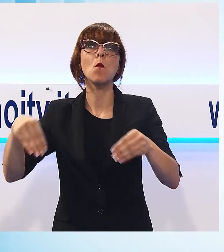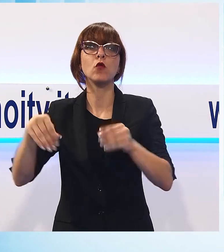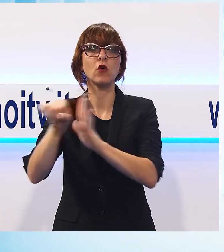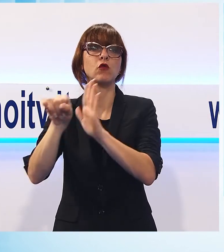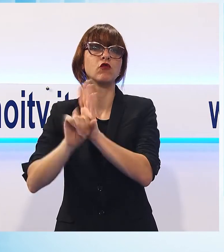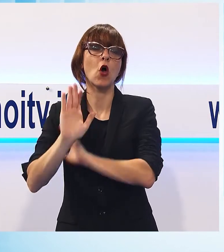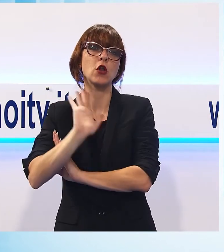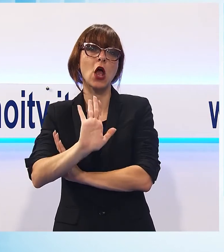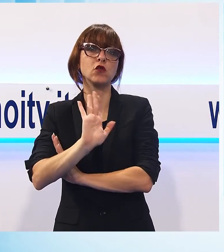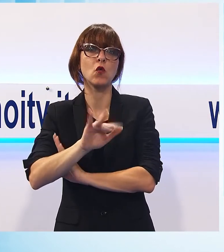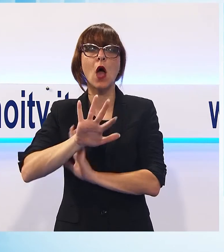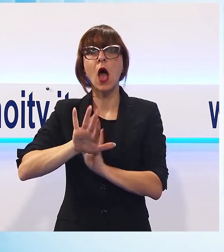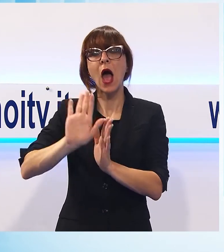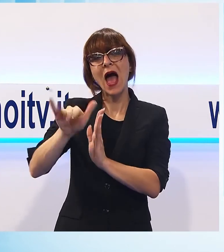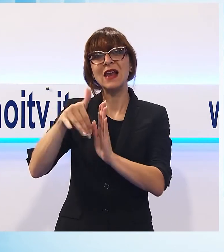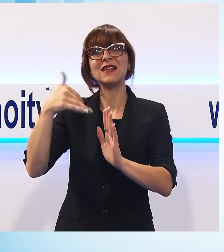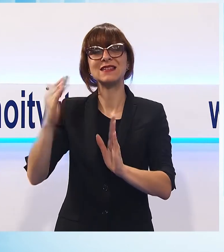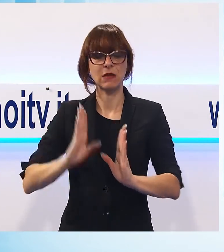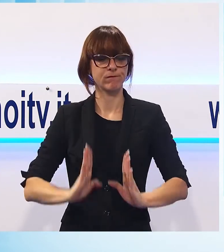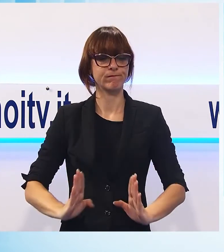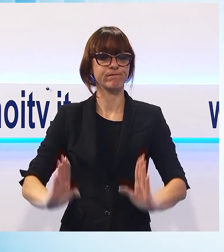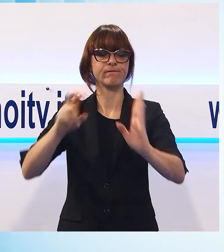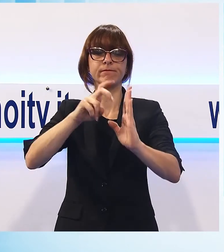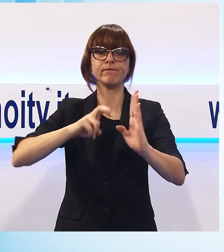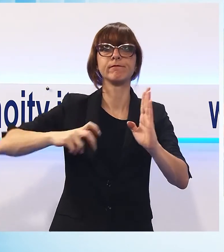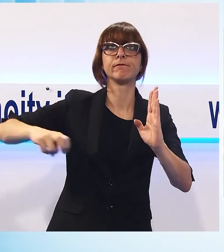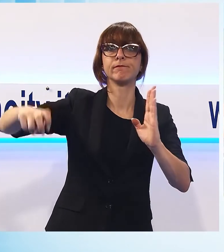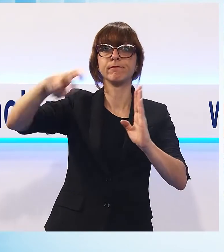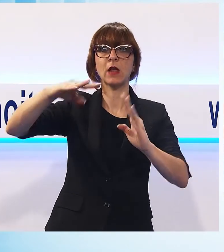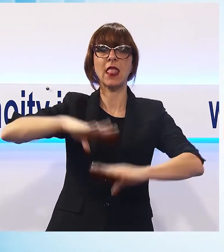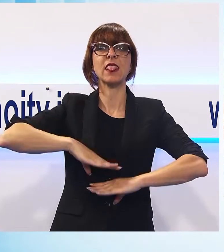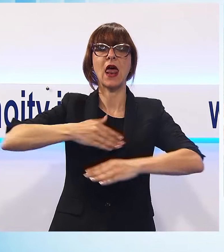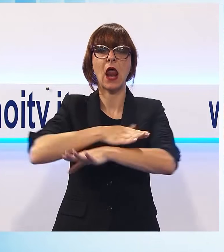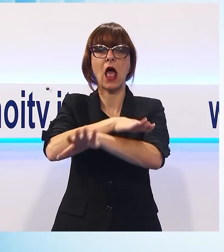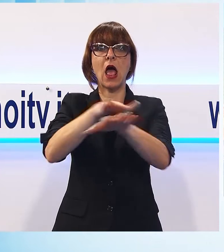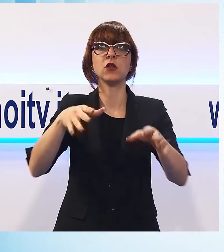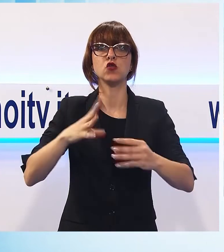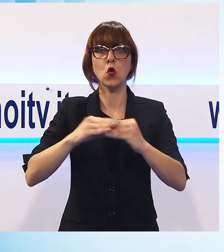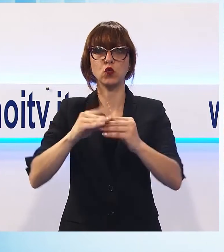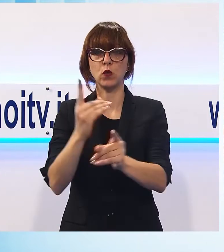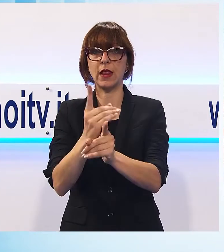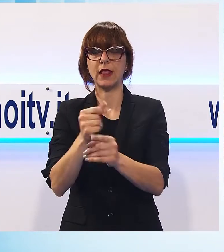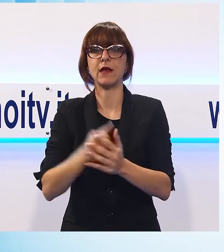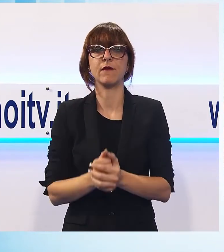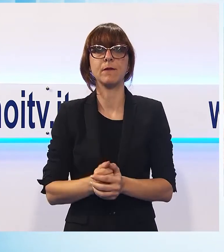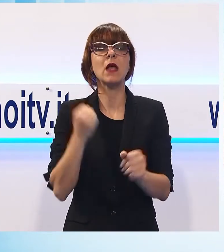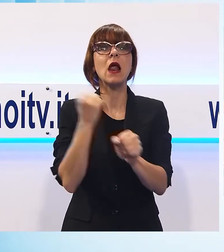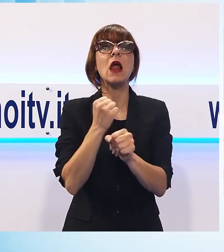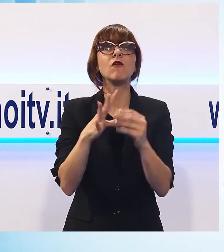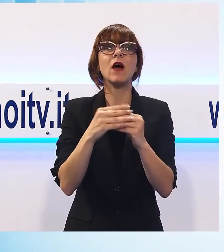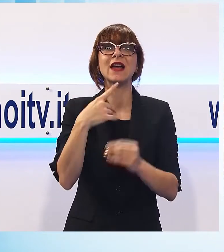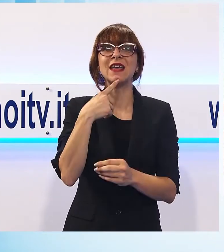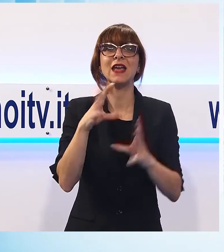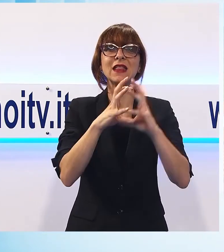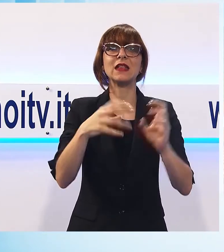ed una passerella che permetteranno di salire su una terrazza panoramica. Oltre ai lavori alla rocca eseguiti dalla ditta Luti Giuliano partiranno